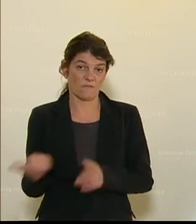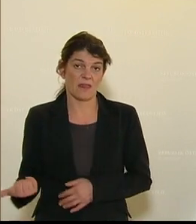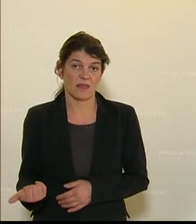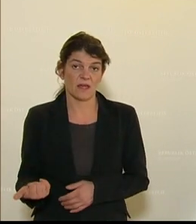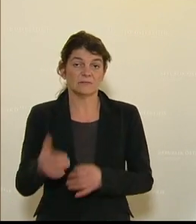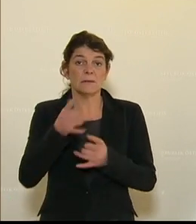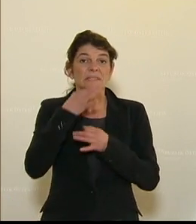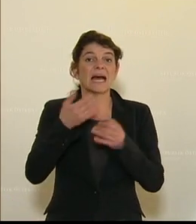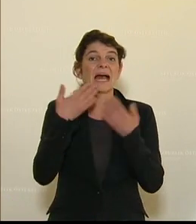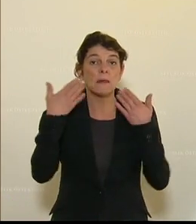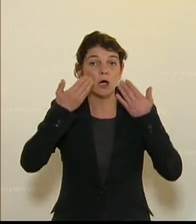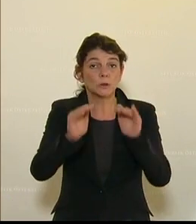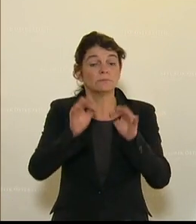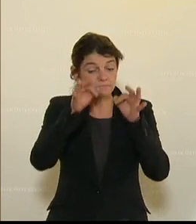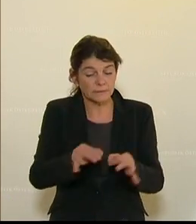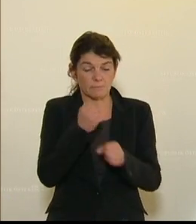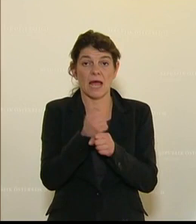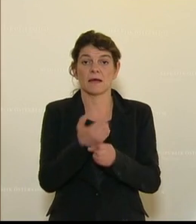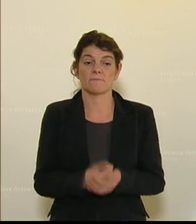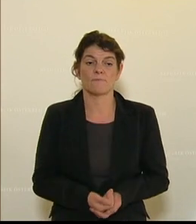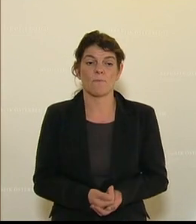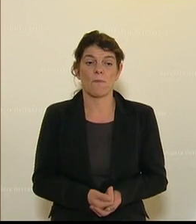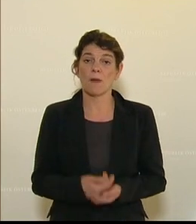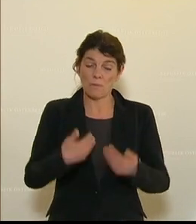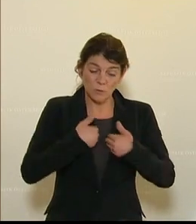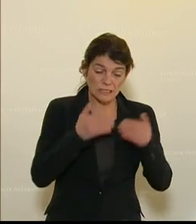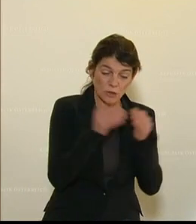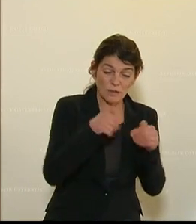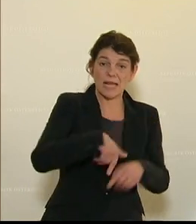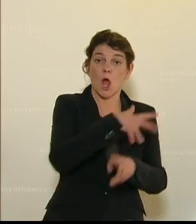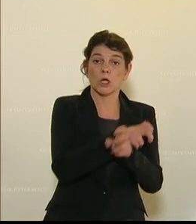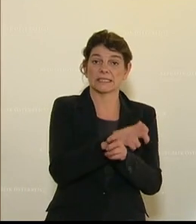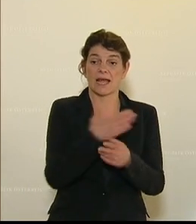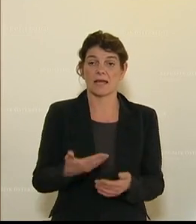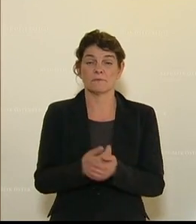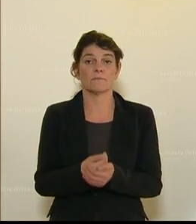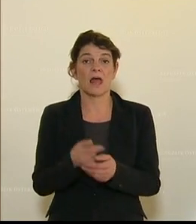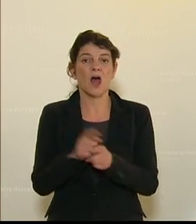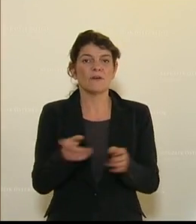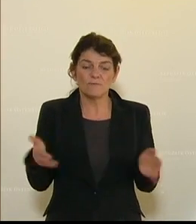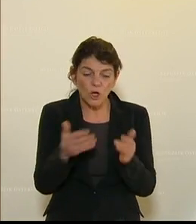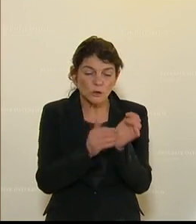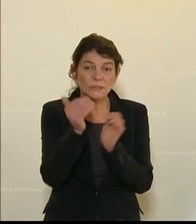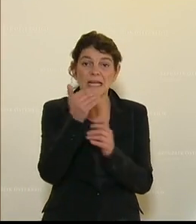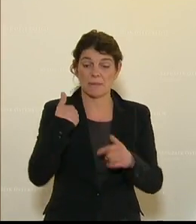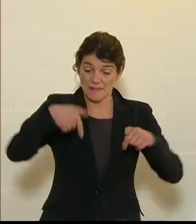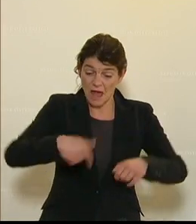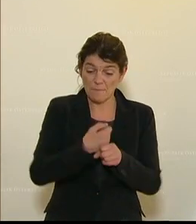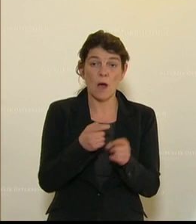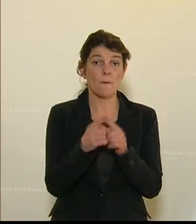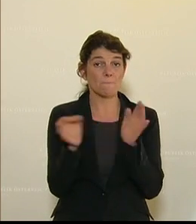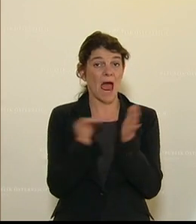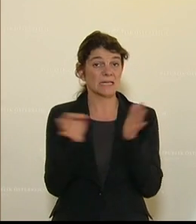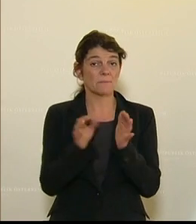sind. Machen wir Klimaschutz dementsprechend zu Hause in Österreich, Machen wir dementsprechend Fördersysteme, Maßnahmen,